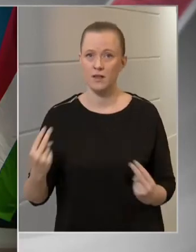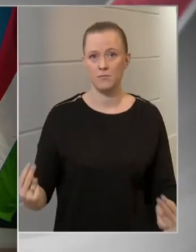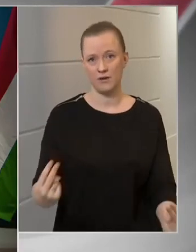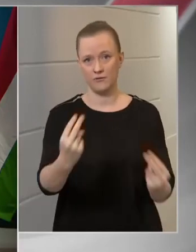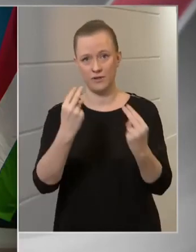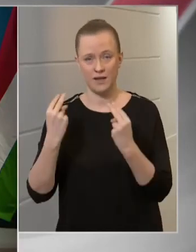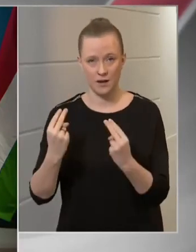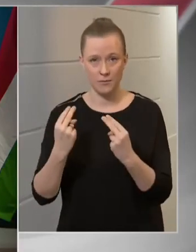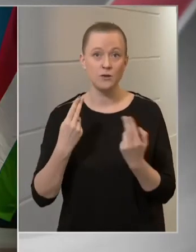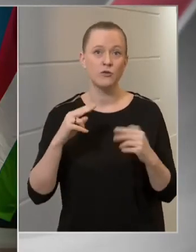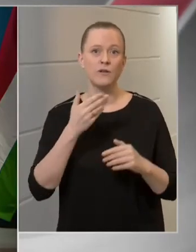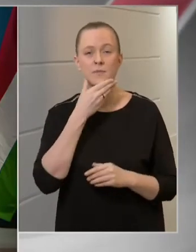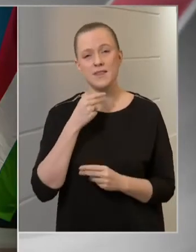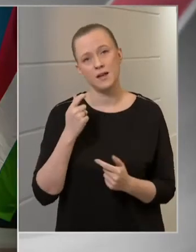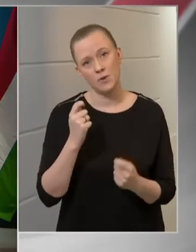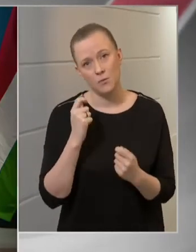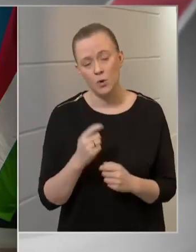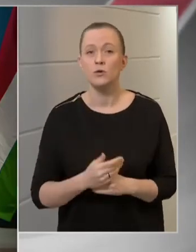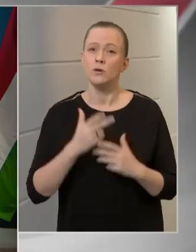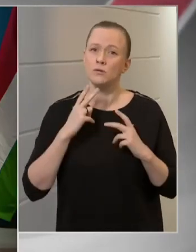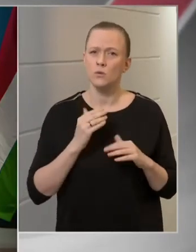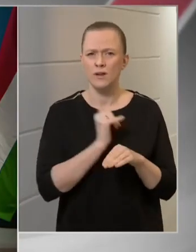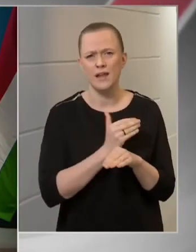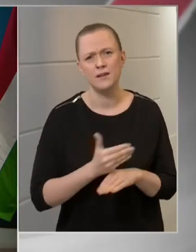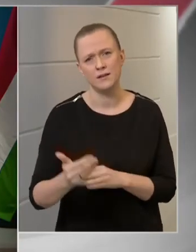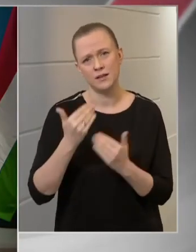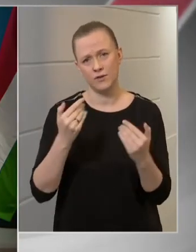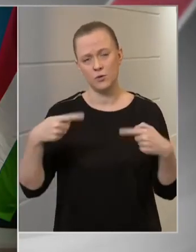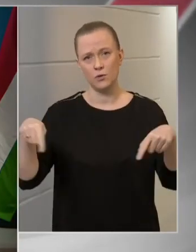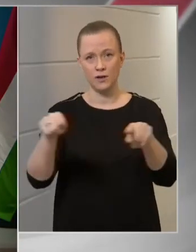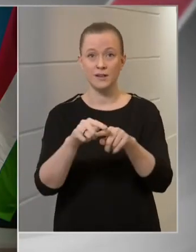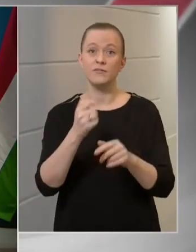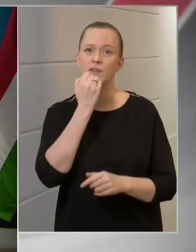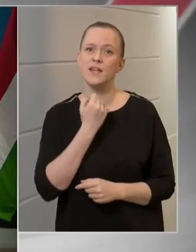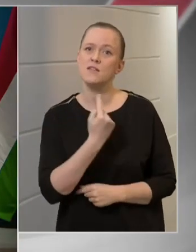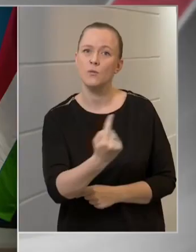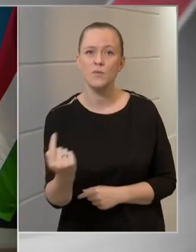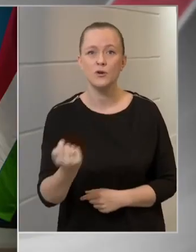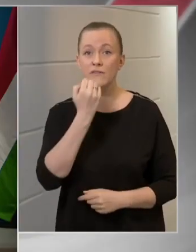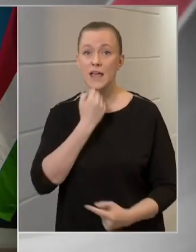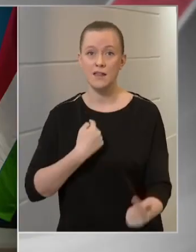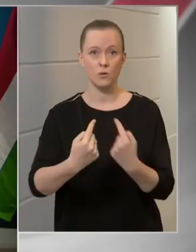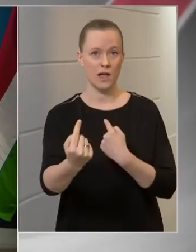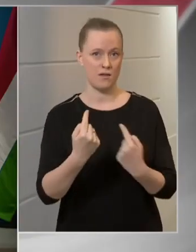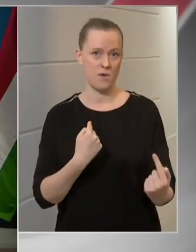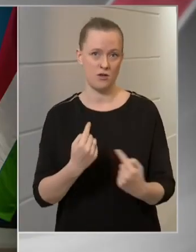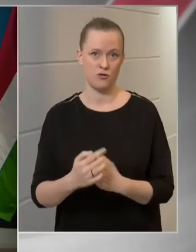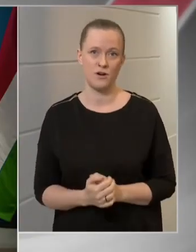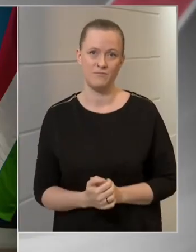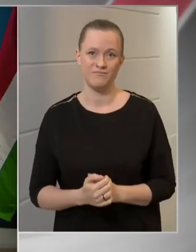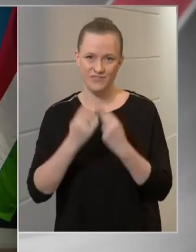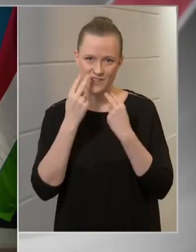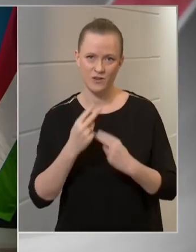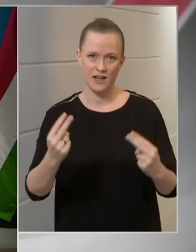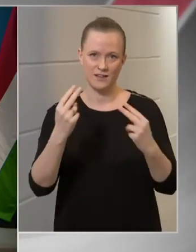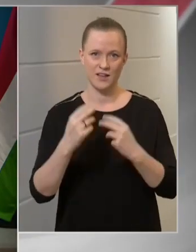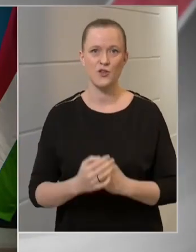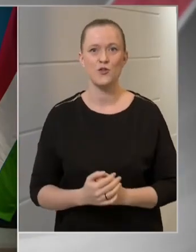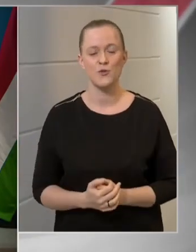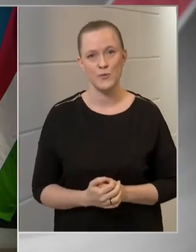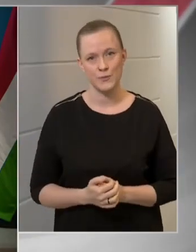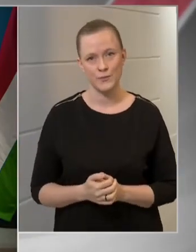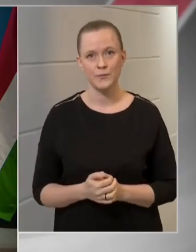szépen a figyelmüket, további szép napot, nyugodt hetet kívánunk önöknek. Vigyázzanak magukra, vigyázzunk egymásra, viszontlátásra!